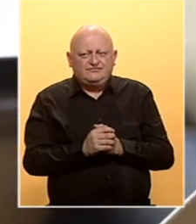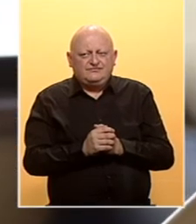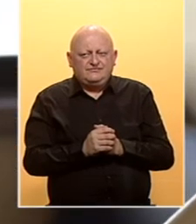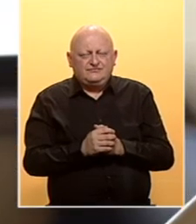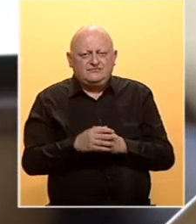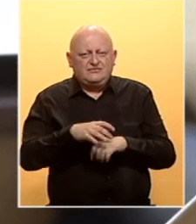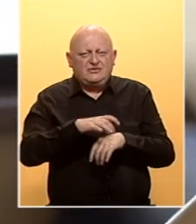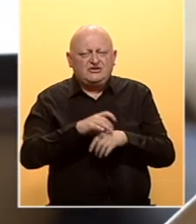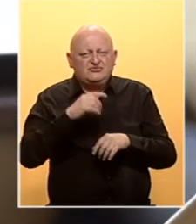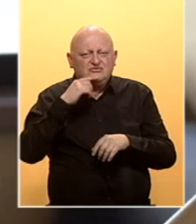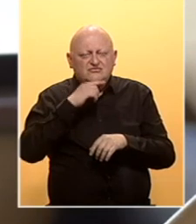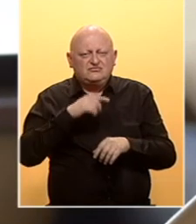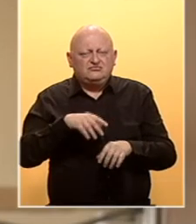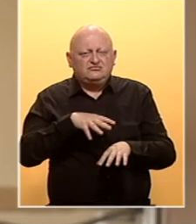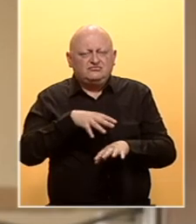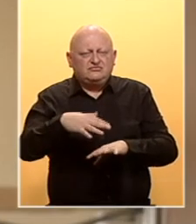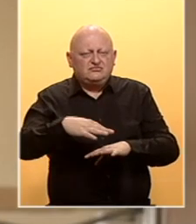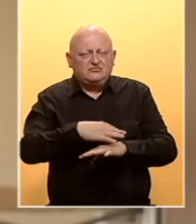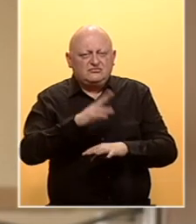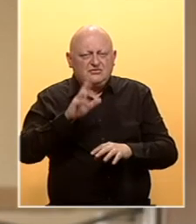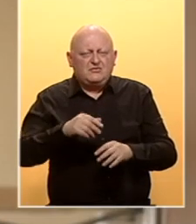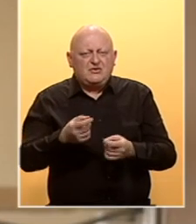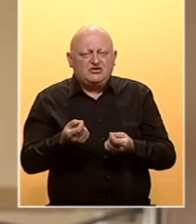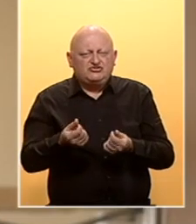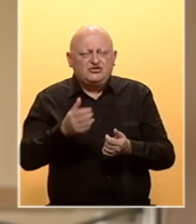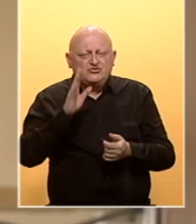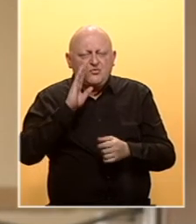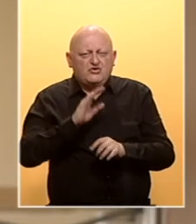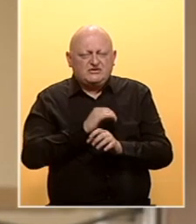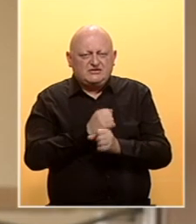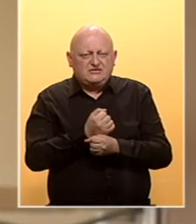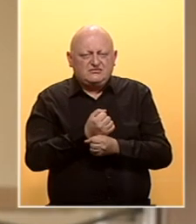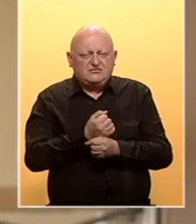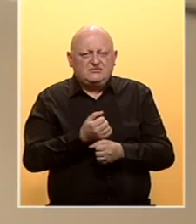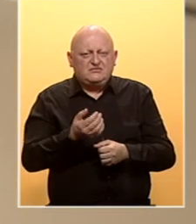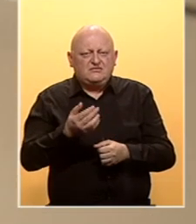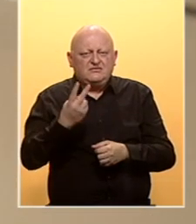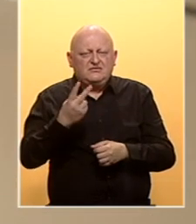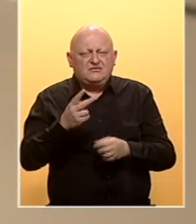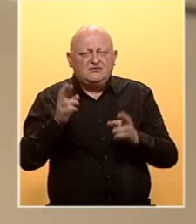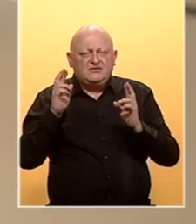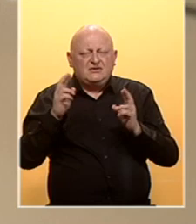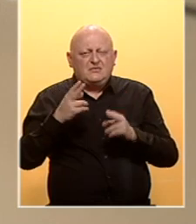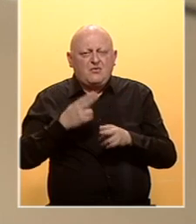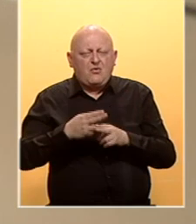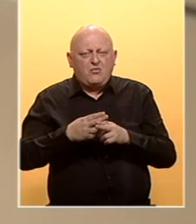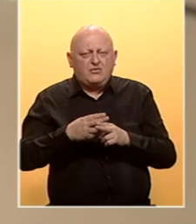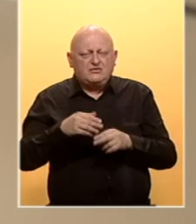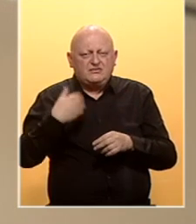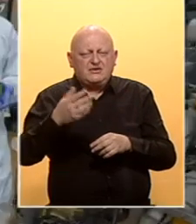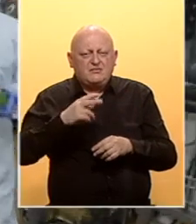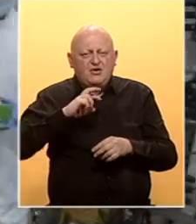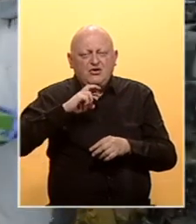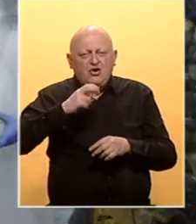Liječenje krvnom plazmom u boljelih pacijenata ima šansu i u Bosni i Hercegovini. Ipak prije nade u boljelim pacijentima treba dati